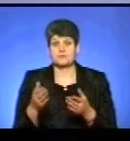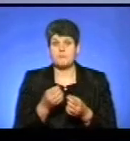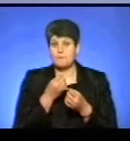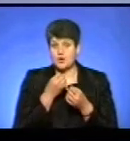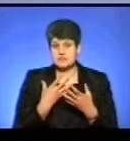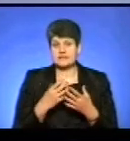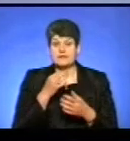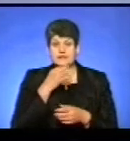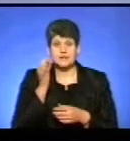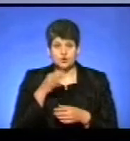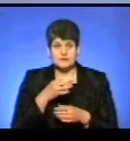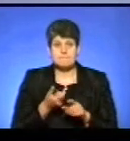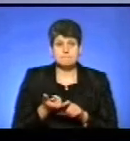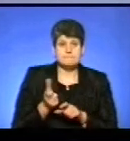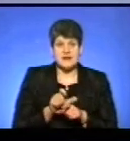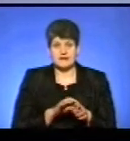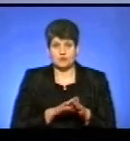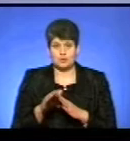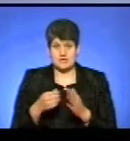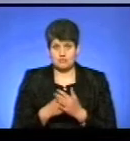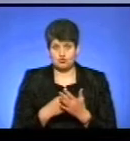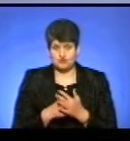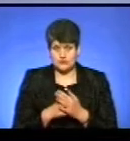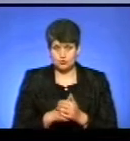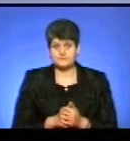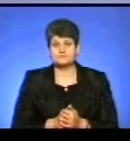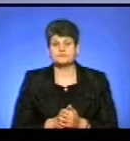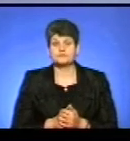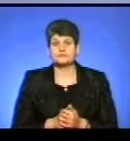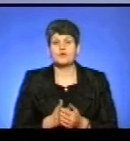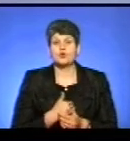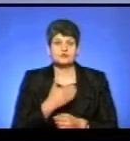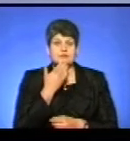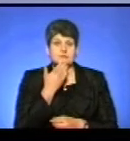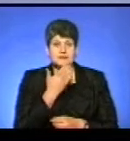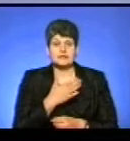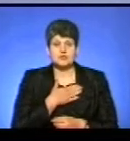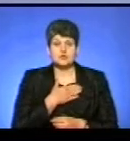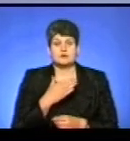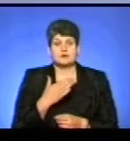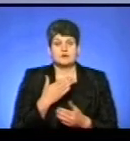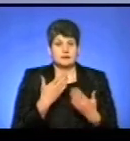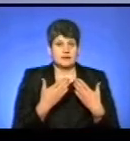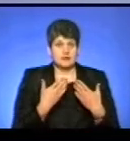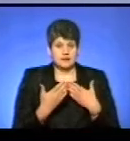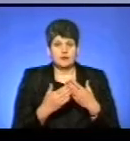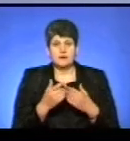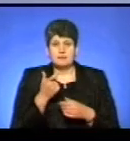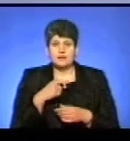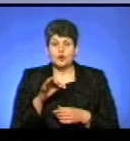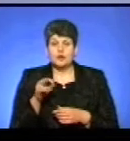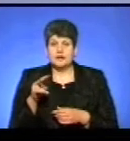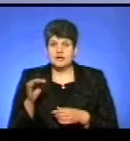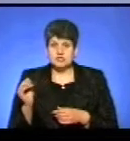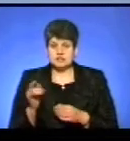позитивний досвід перевиконання бюджету. Хочемо запитати ще нашого спікера, пане Олеже. На початку грудня уряд